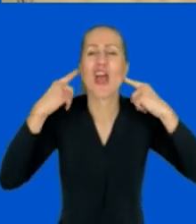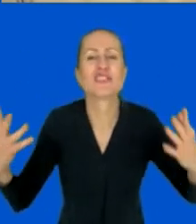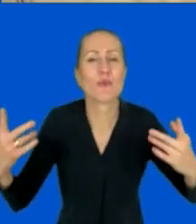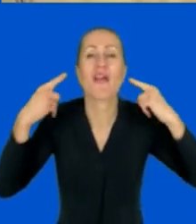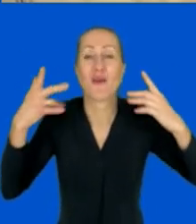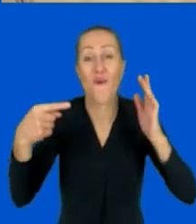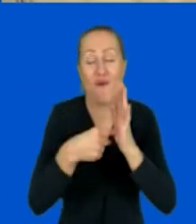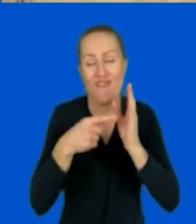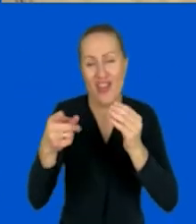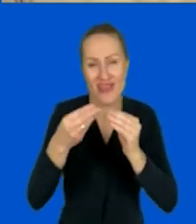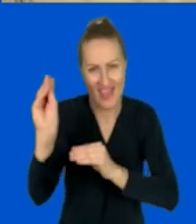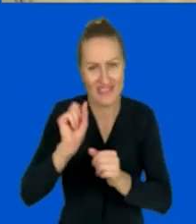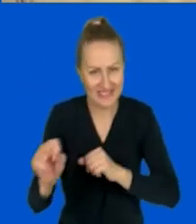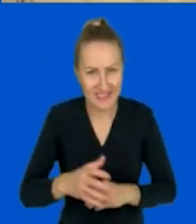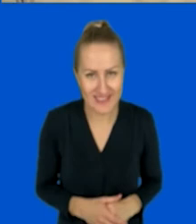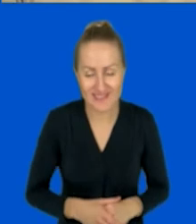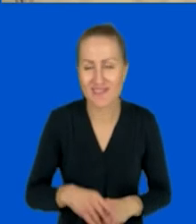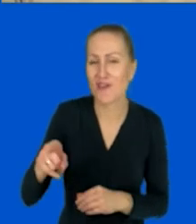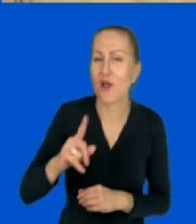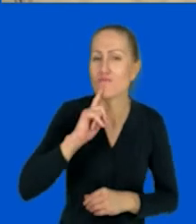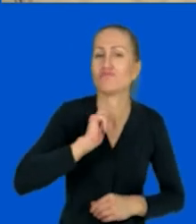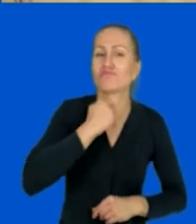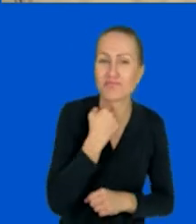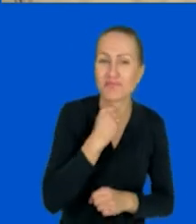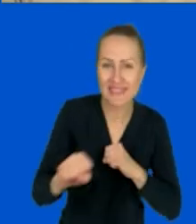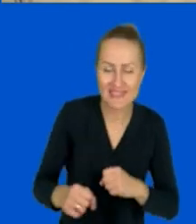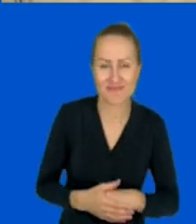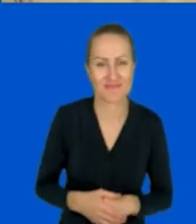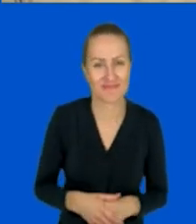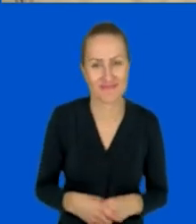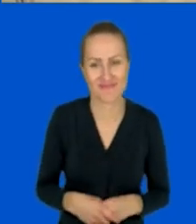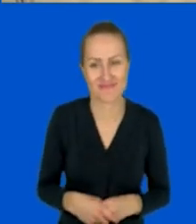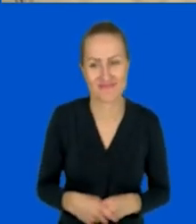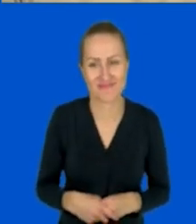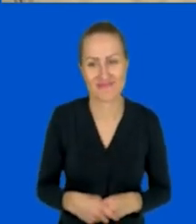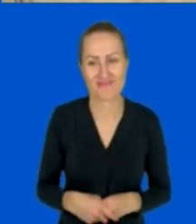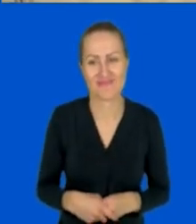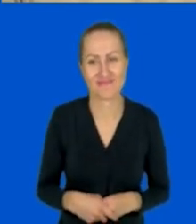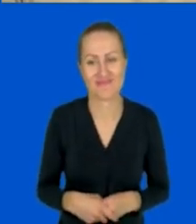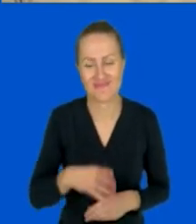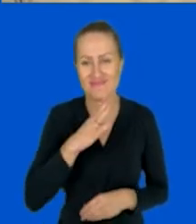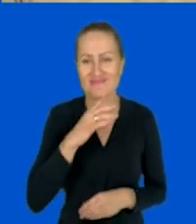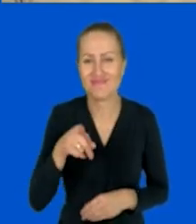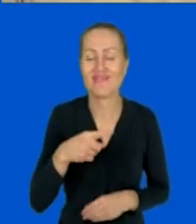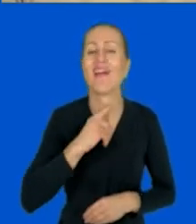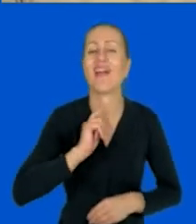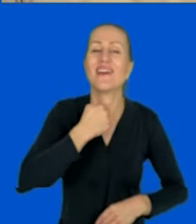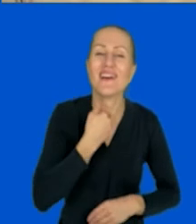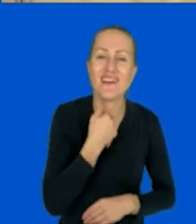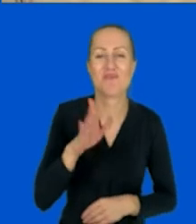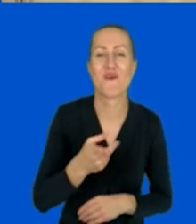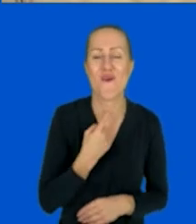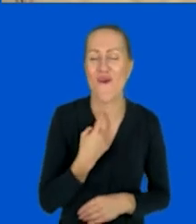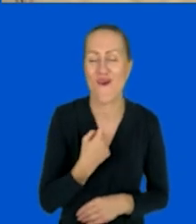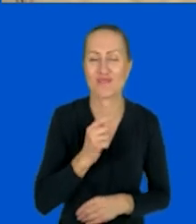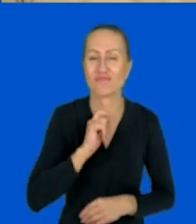właśnie. Nie słychać. Jesteś zmutowany. Tak? To chyba jest zdanie roku zeszłego,